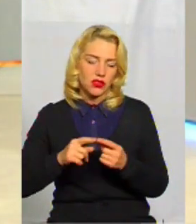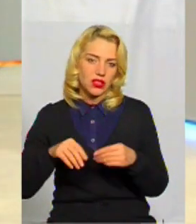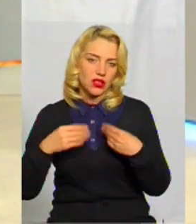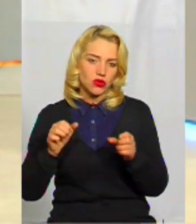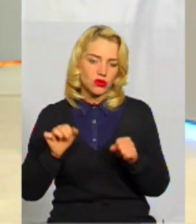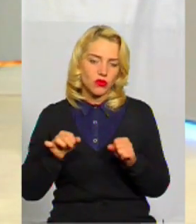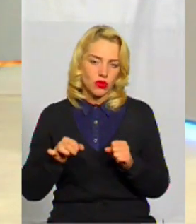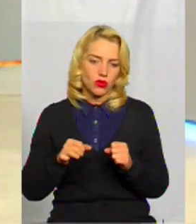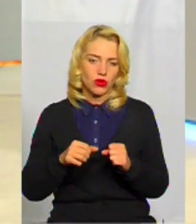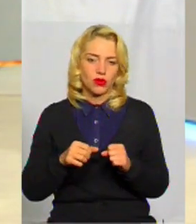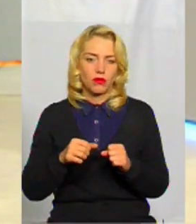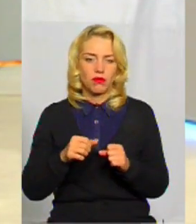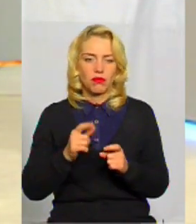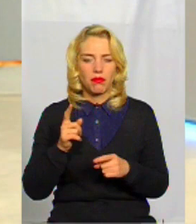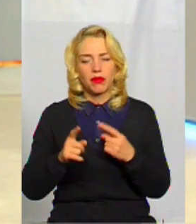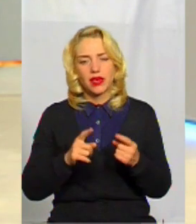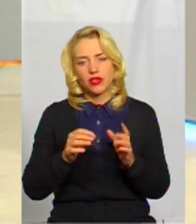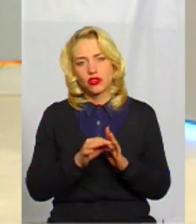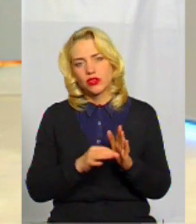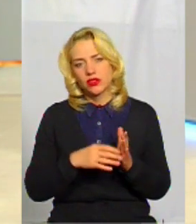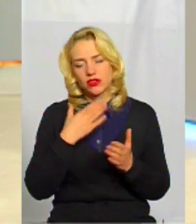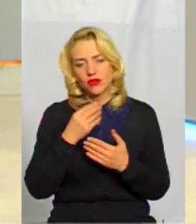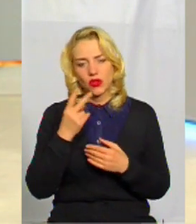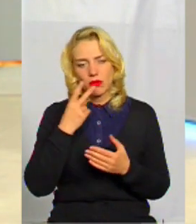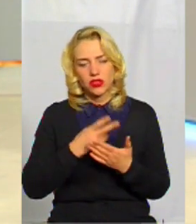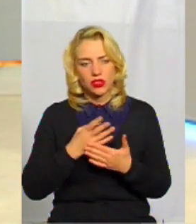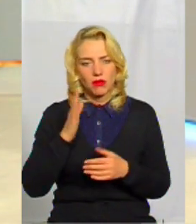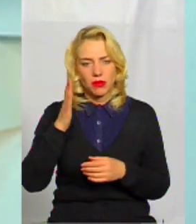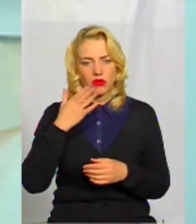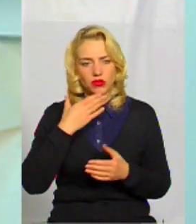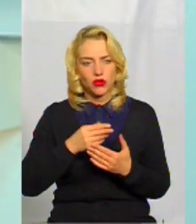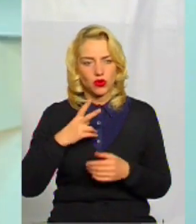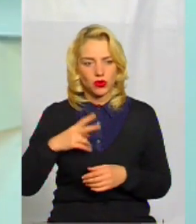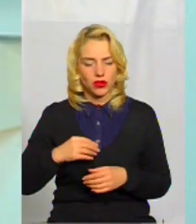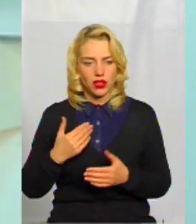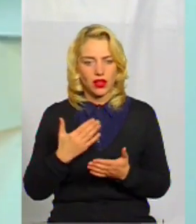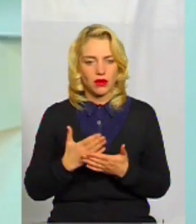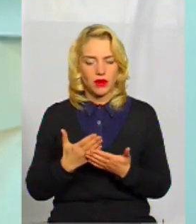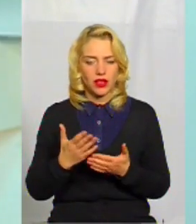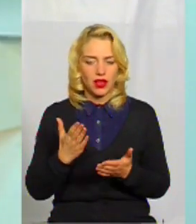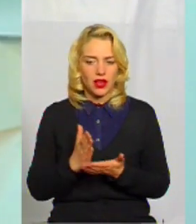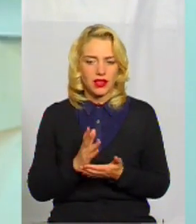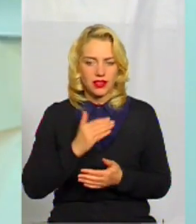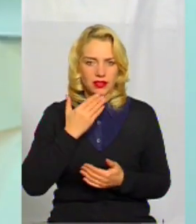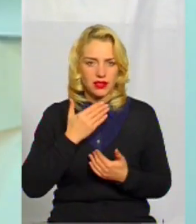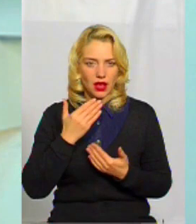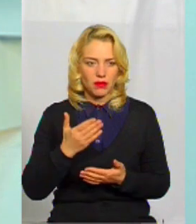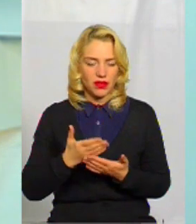дають їм змогу переоцінити своє бачення майбутньої своєї доньки. А є, наприклад, запит від